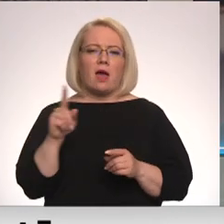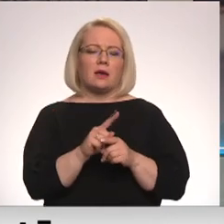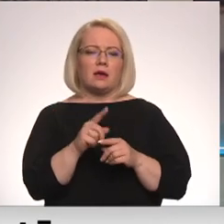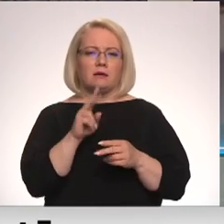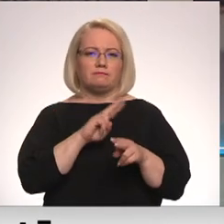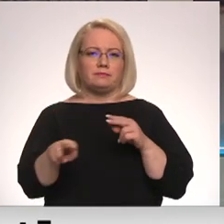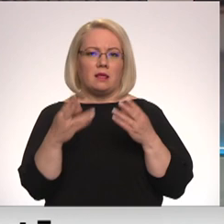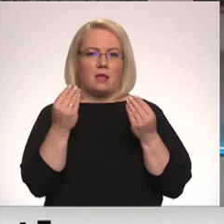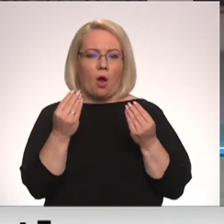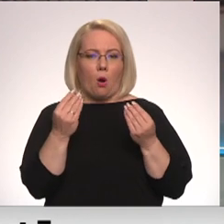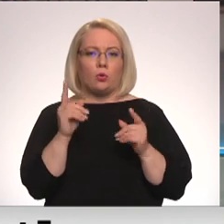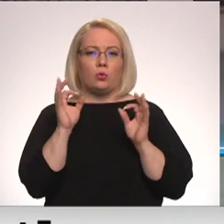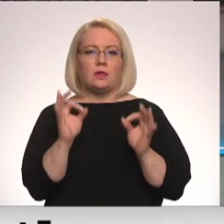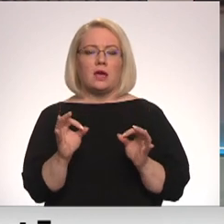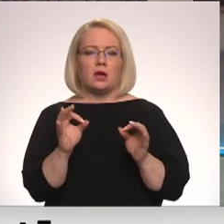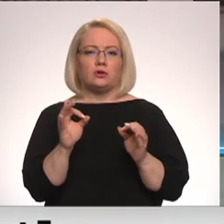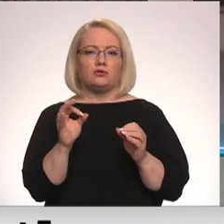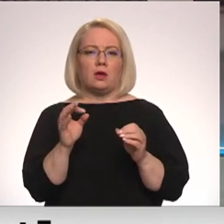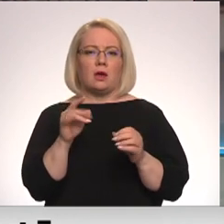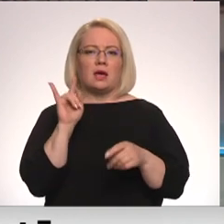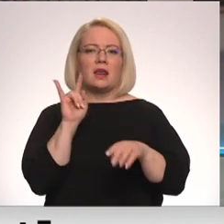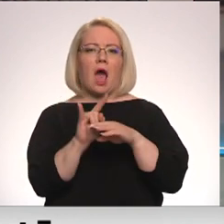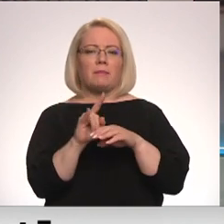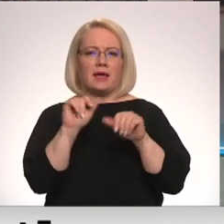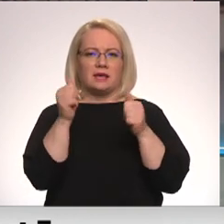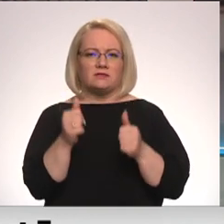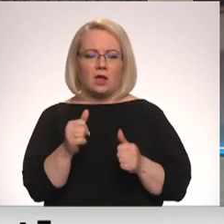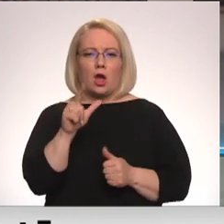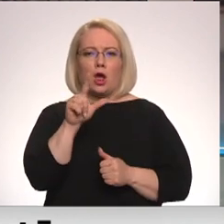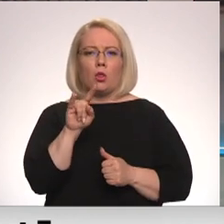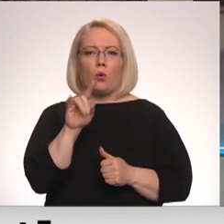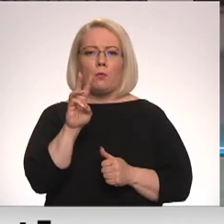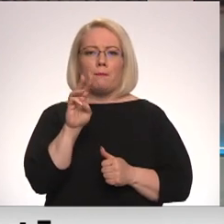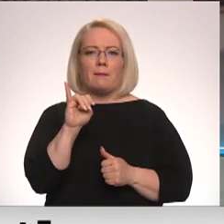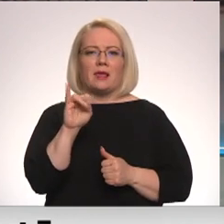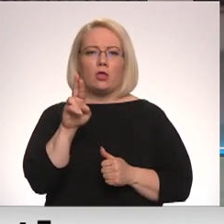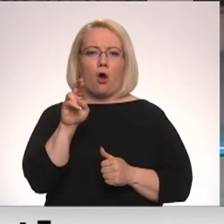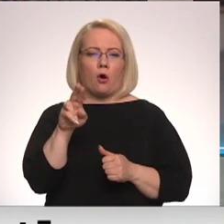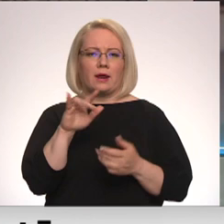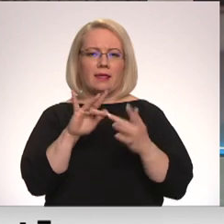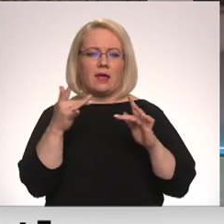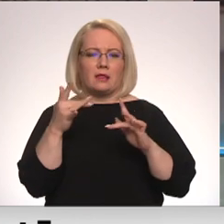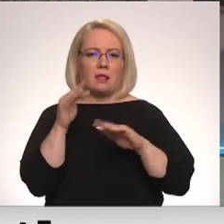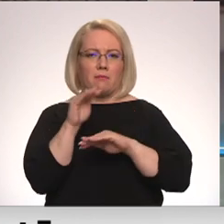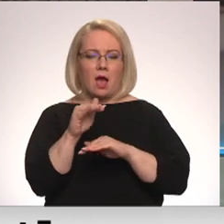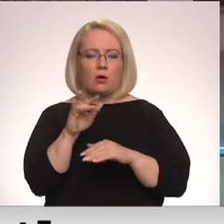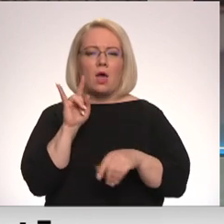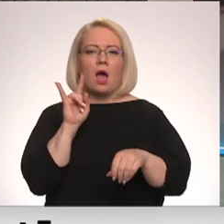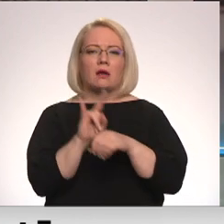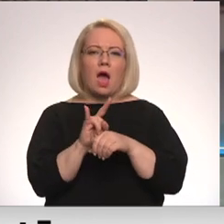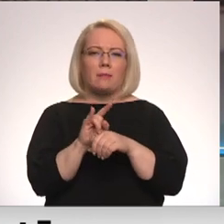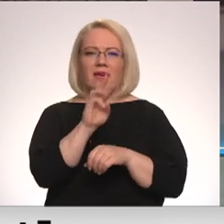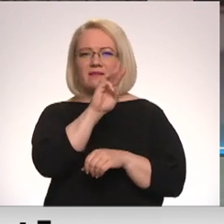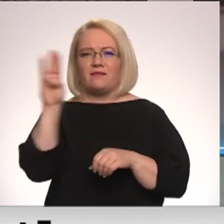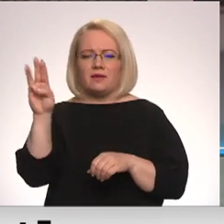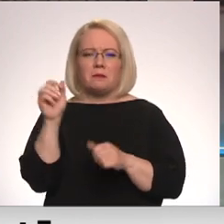pēdējā laikā uzcroties uz krāpnieku izveidotu viltus Luminori internetbanku. Krāpnieciskās lapas bieži parādās